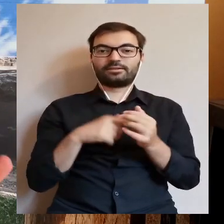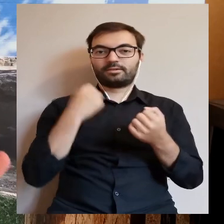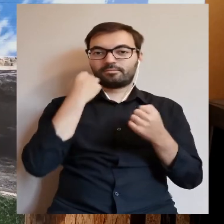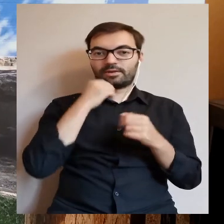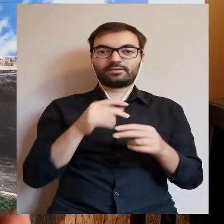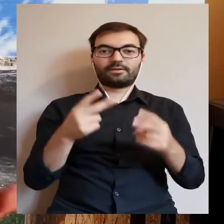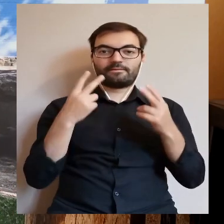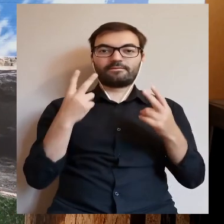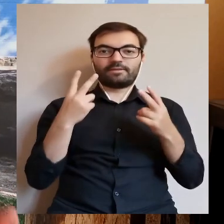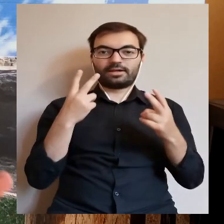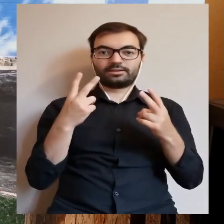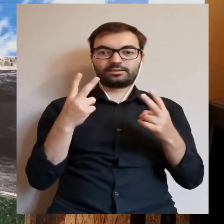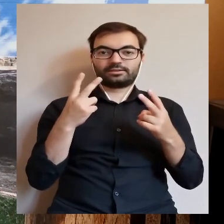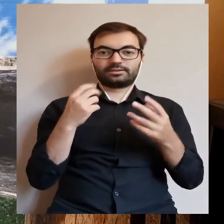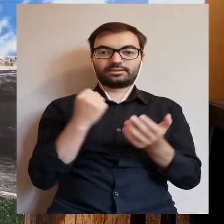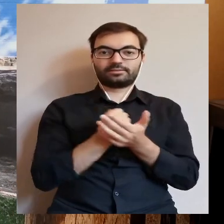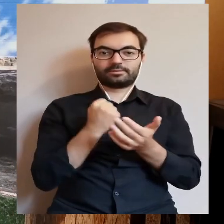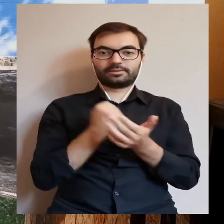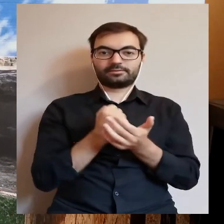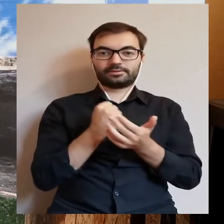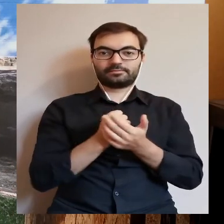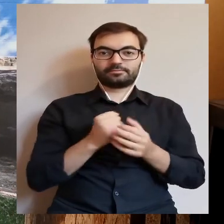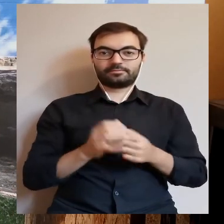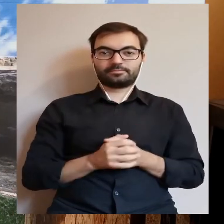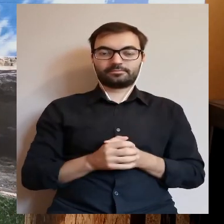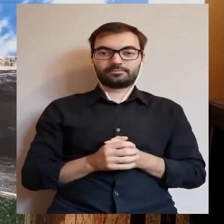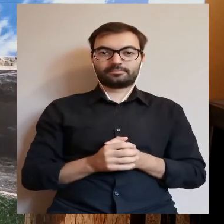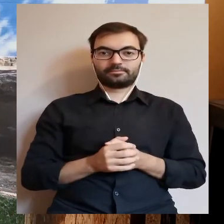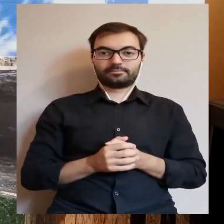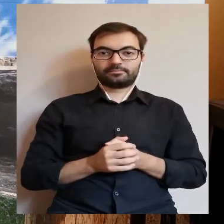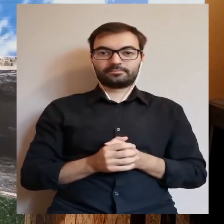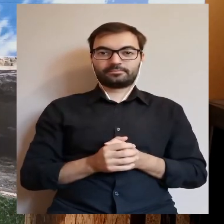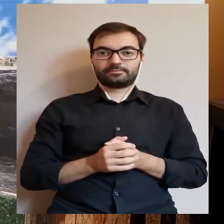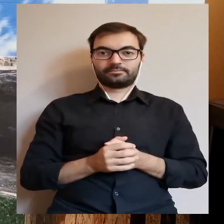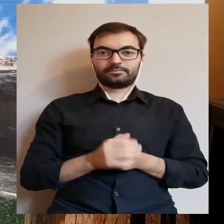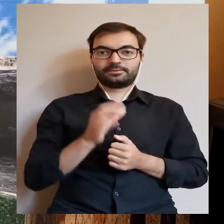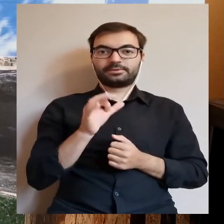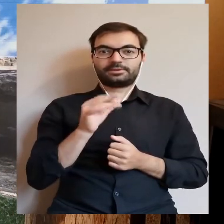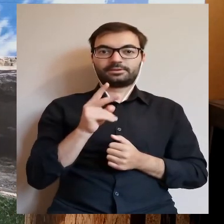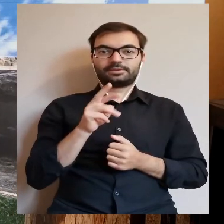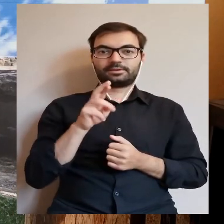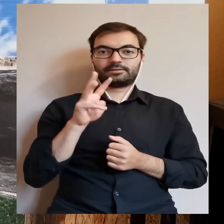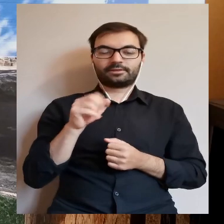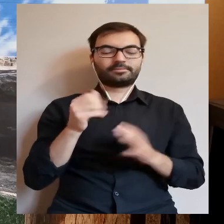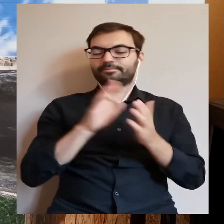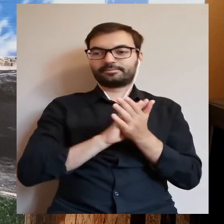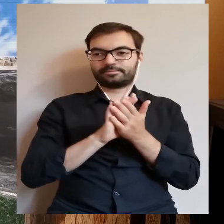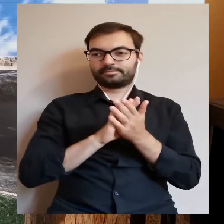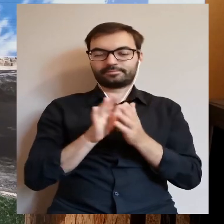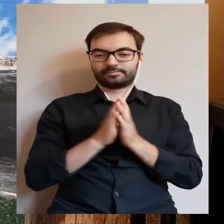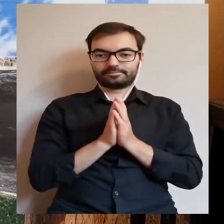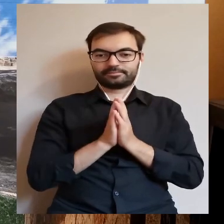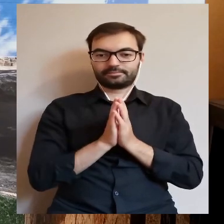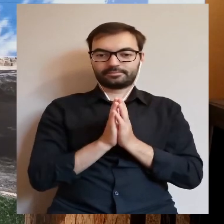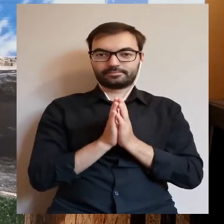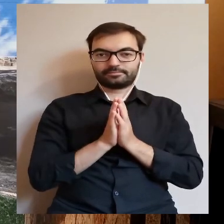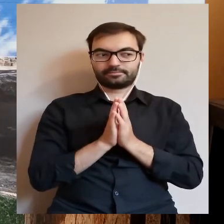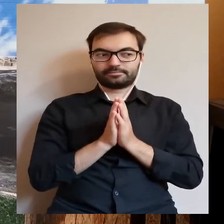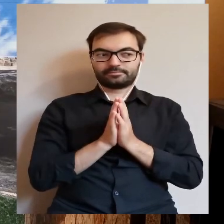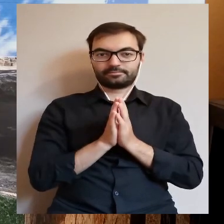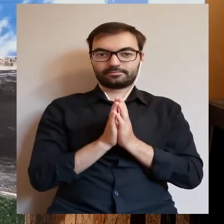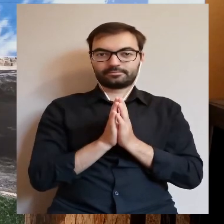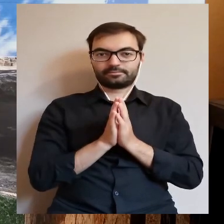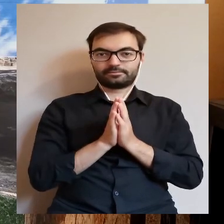A to jest bardzo ważna i poważna sprawa. Bo skrwa... Nie, może zacznijmy od tego.